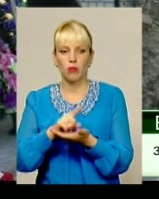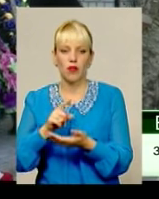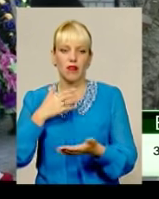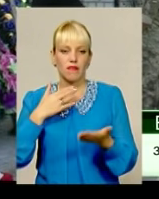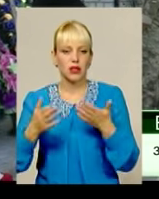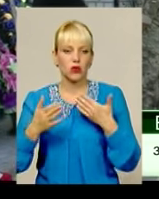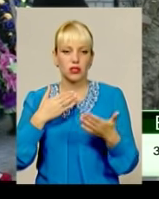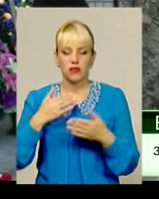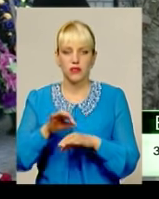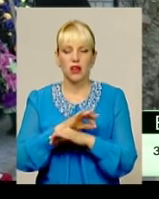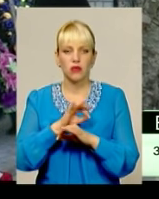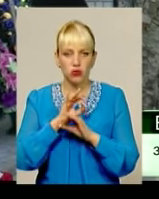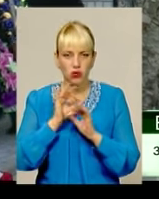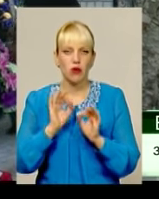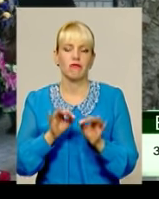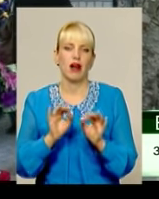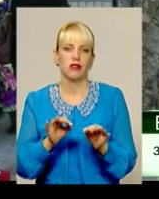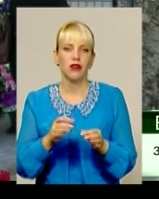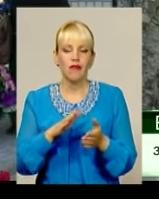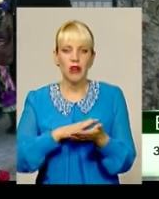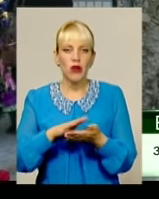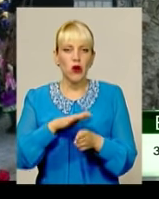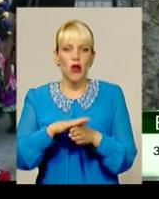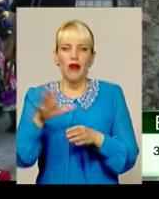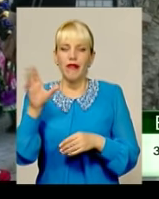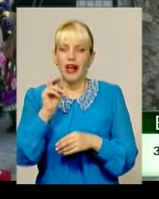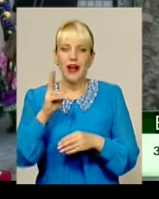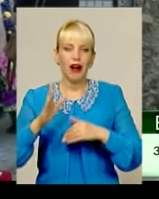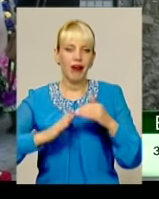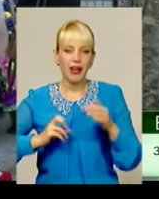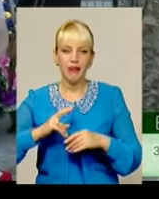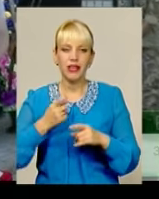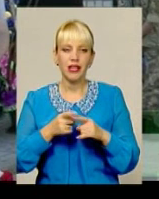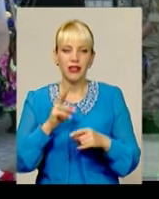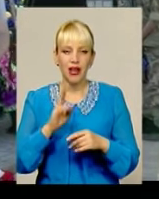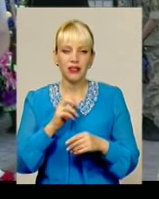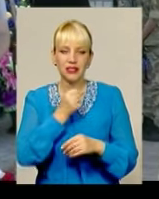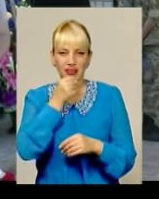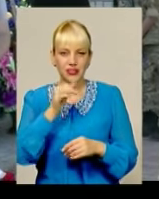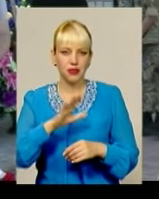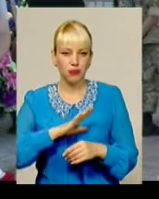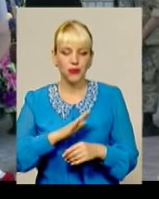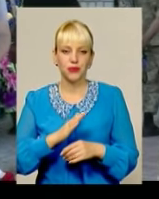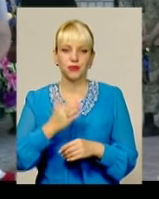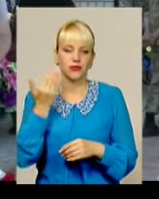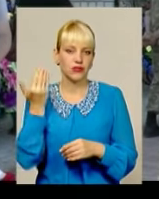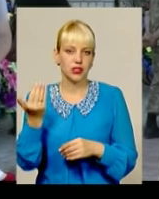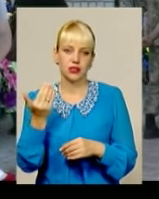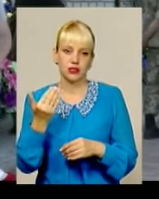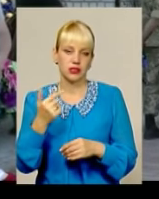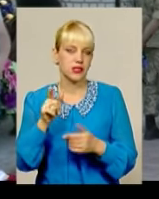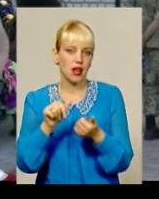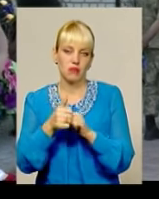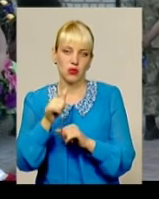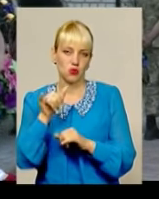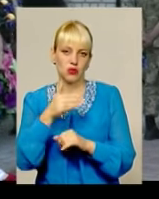відносився нормально, виконував все. І як фахівець, як сваршим він був, замени йому не